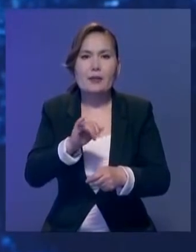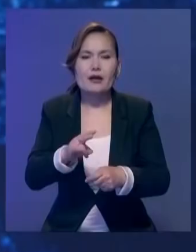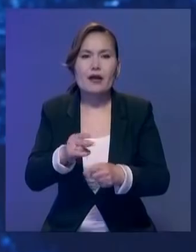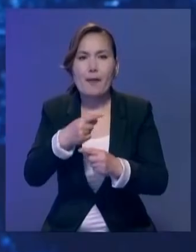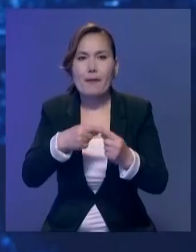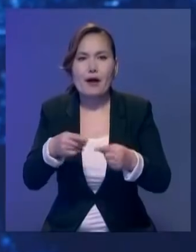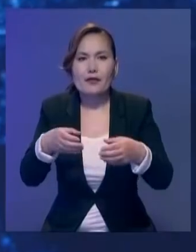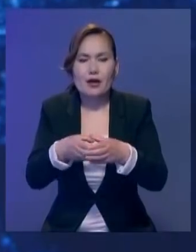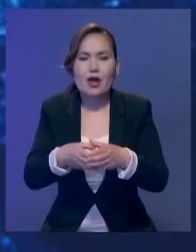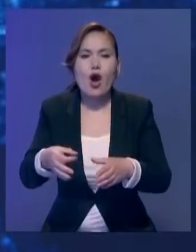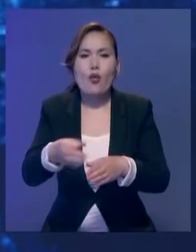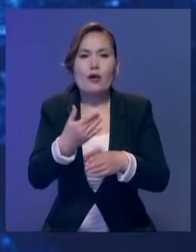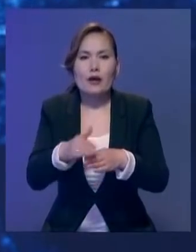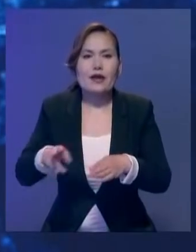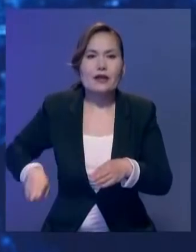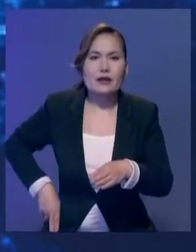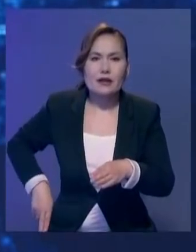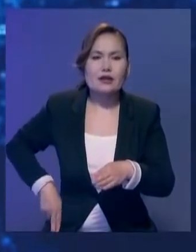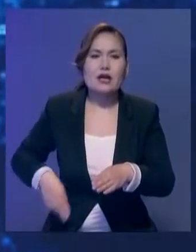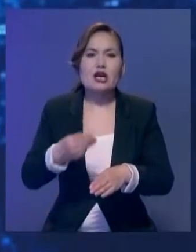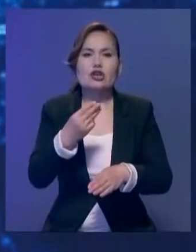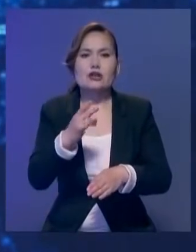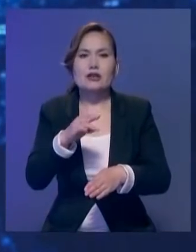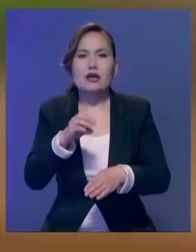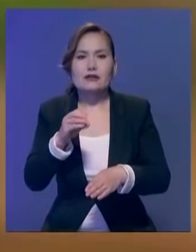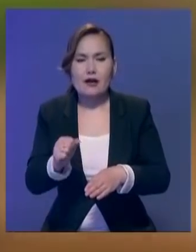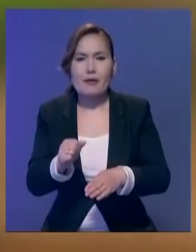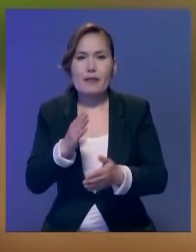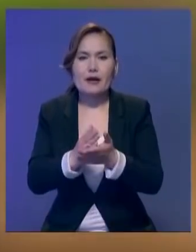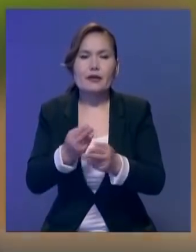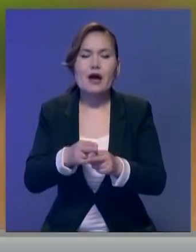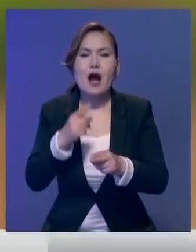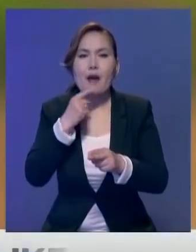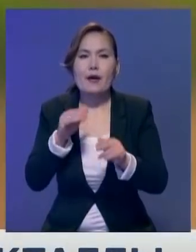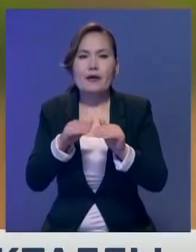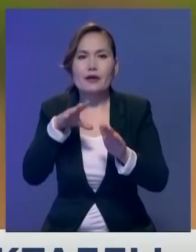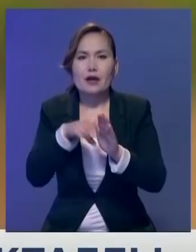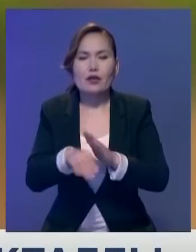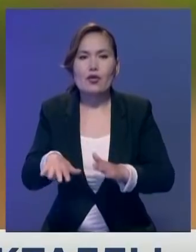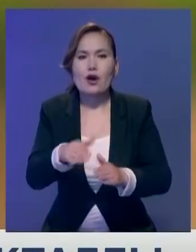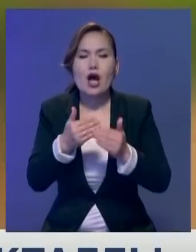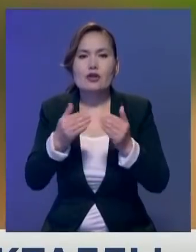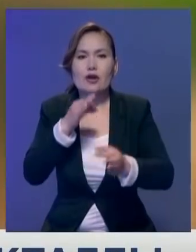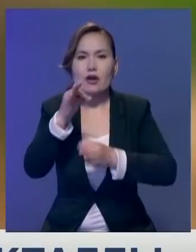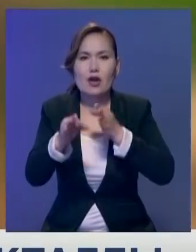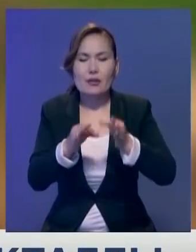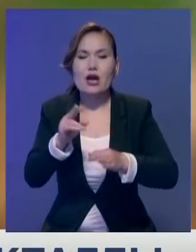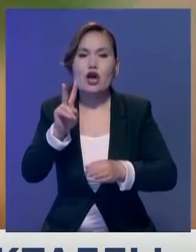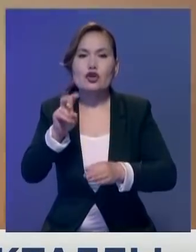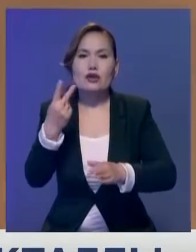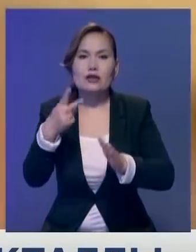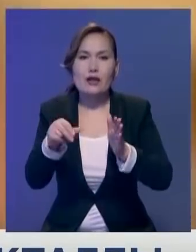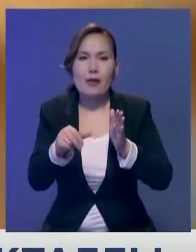палатасының облыстық филиалы директорі Сулупан Шынтасывада бар. Қызылай мақтағы өңірде сонғы тәуіліктің өзінде